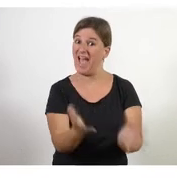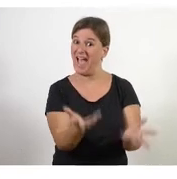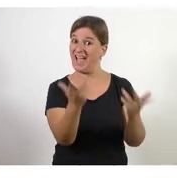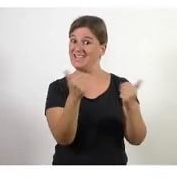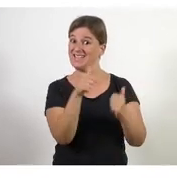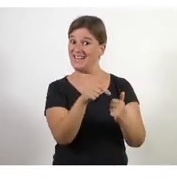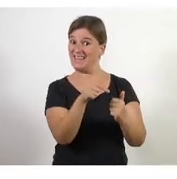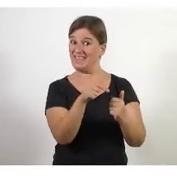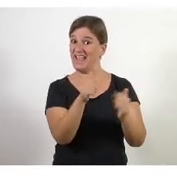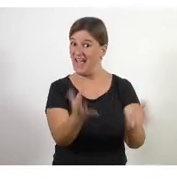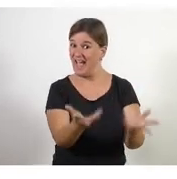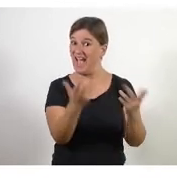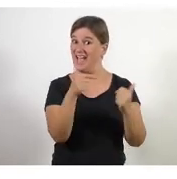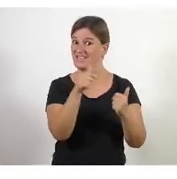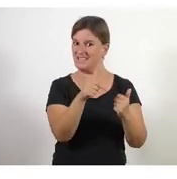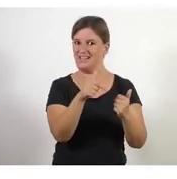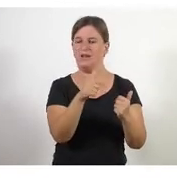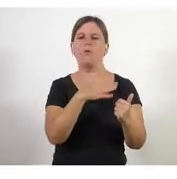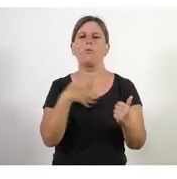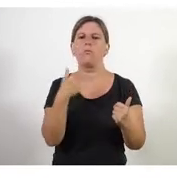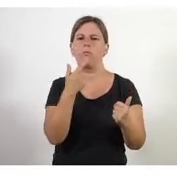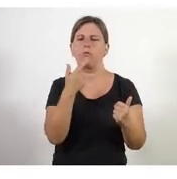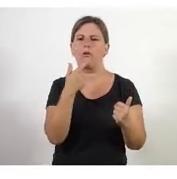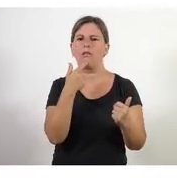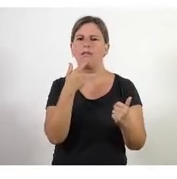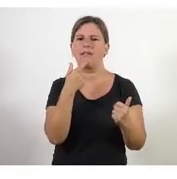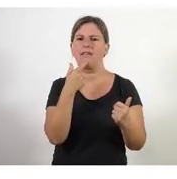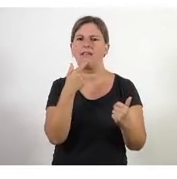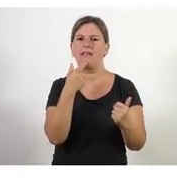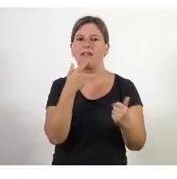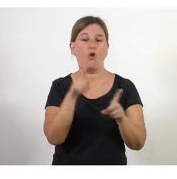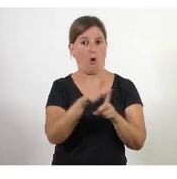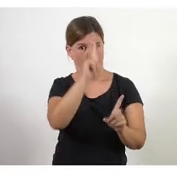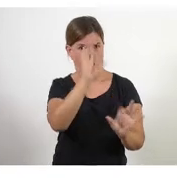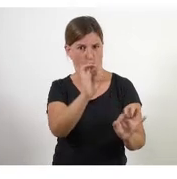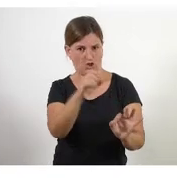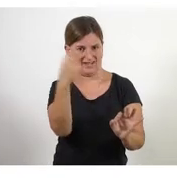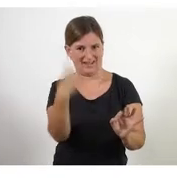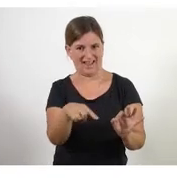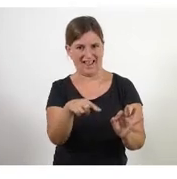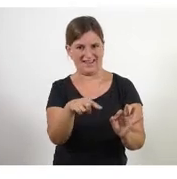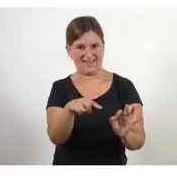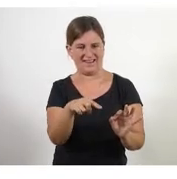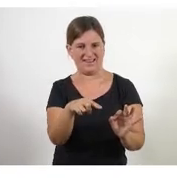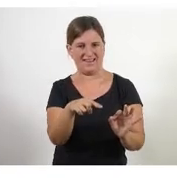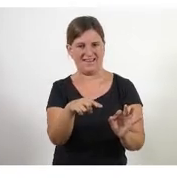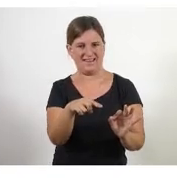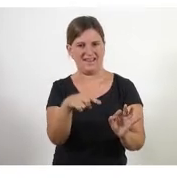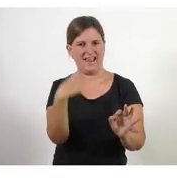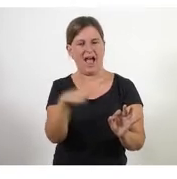agilitzar-se, ser àgil, és com molt evident, no? Té aquesta textura de